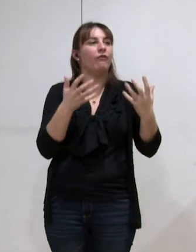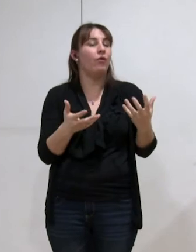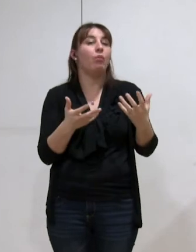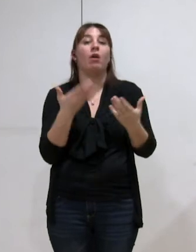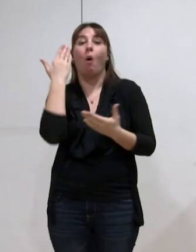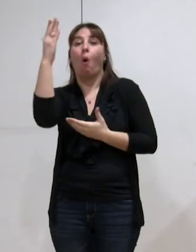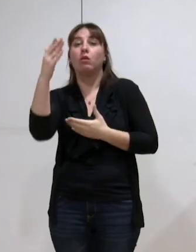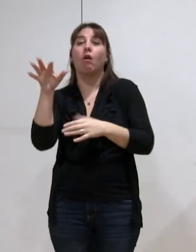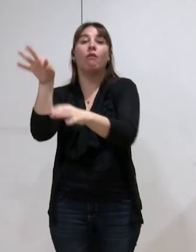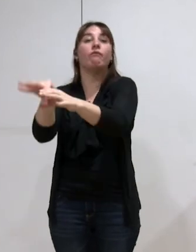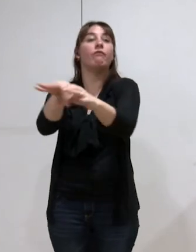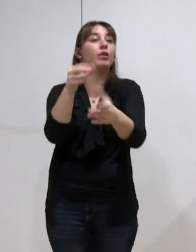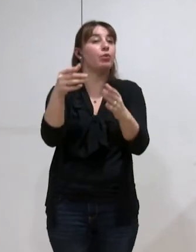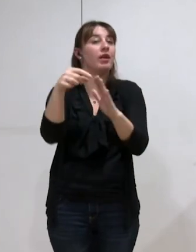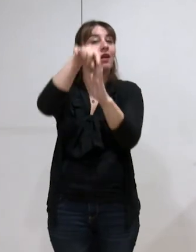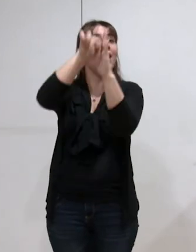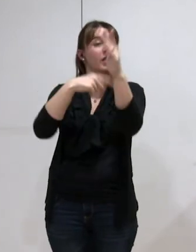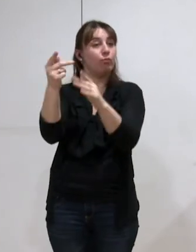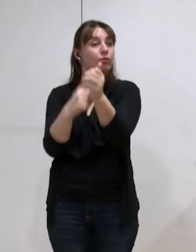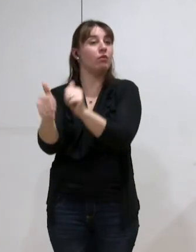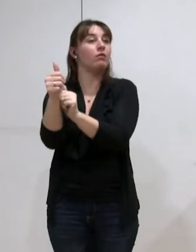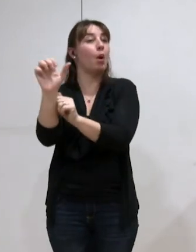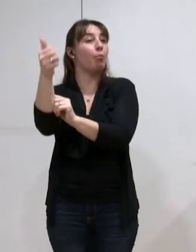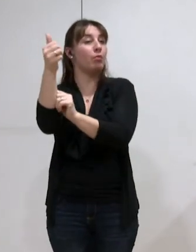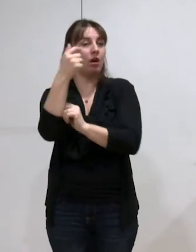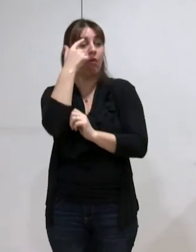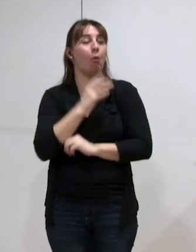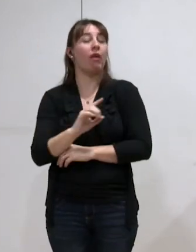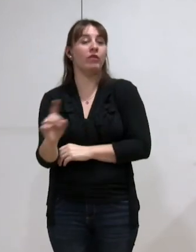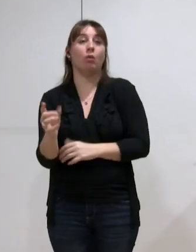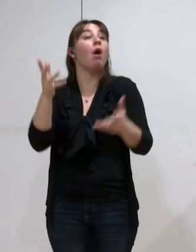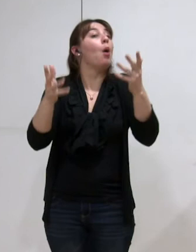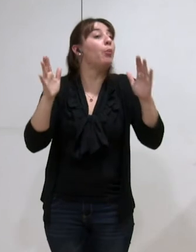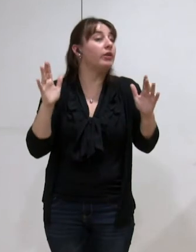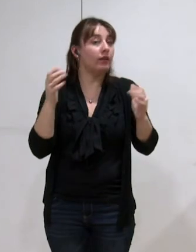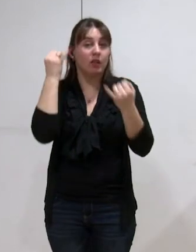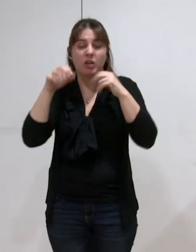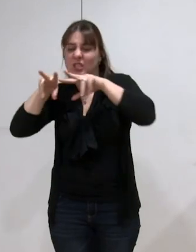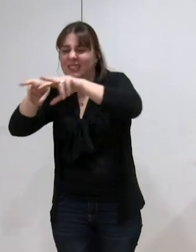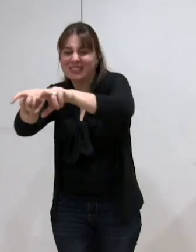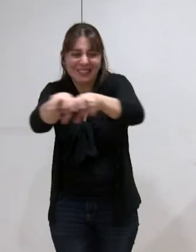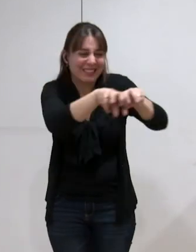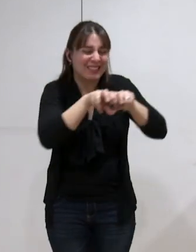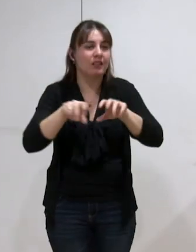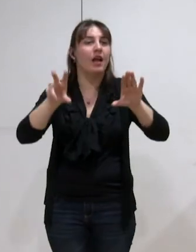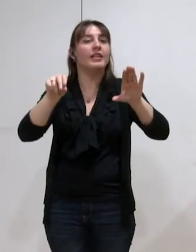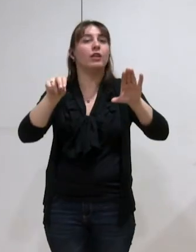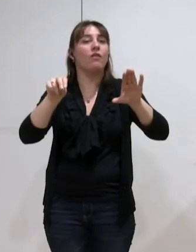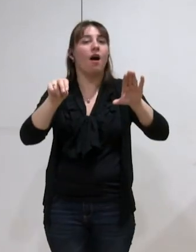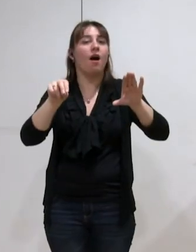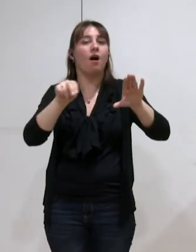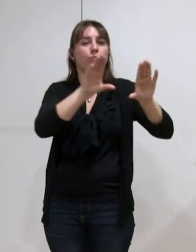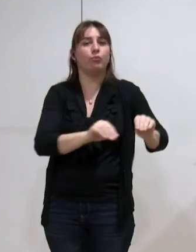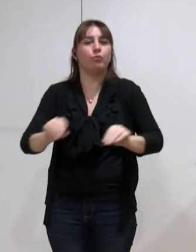que votre liste soit arrivée en tête même si je ne suis pas sûr que ce soit le cas mais sans doute si on cherche dans les 80 bureaux de vote grenoblois.